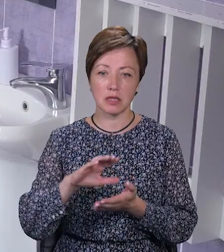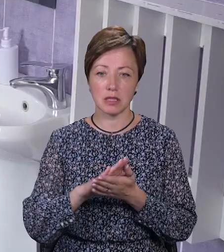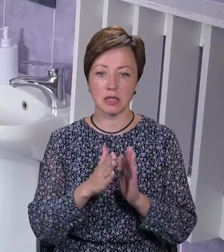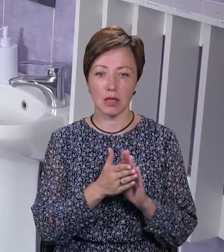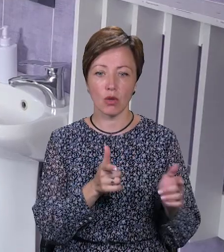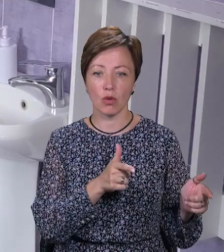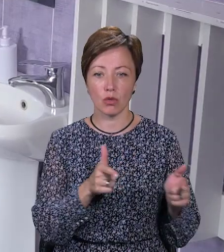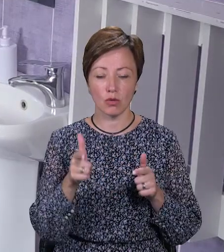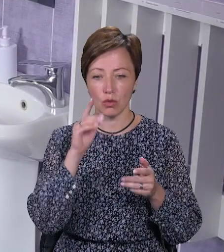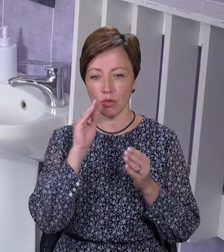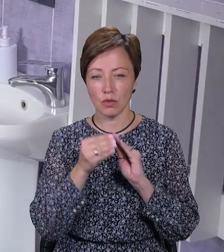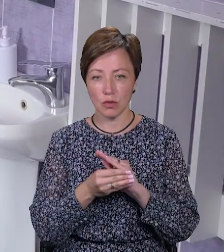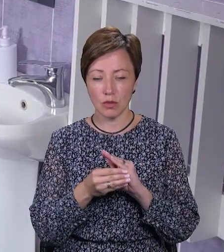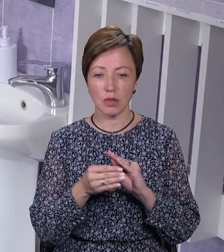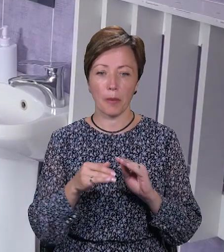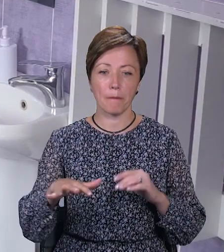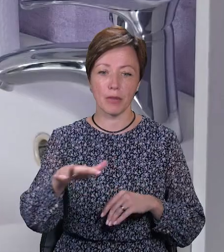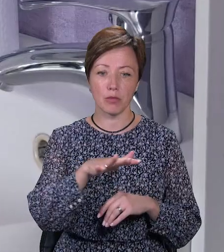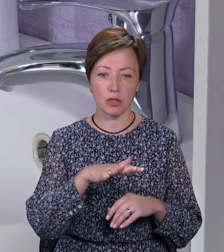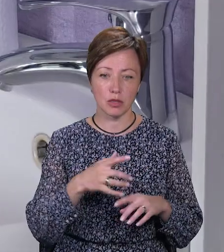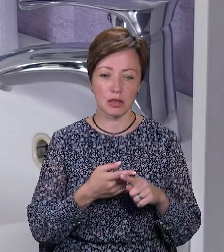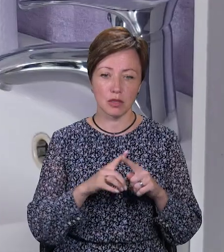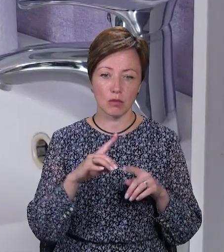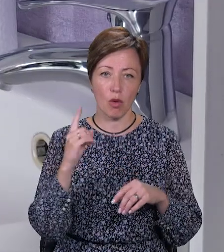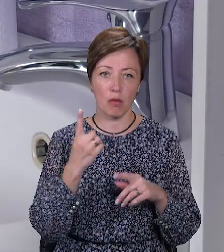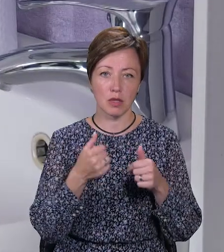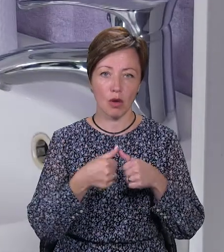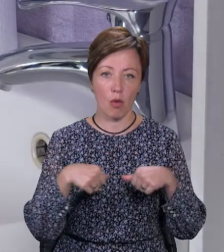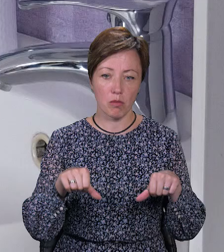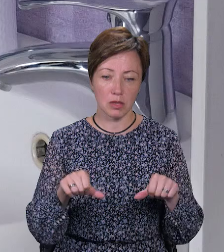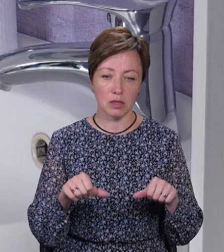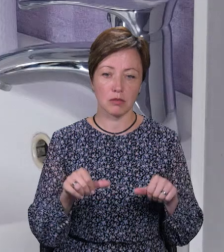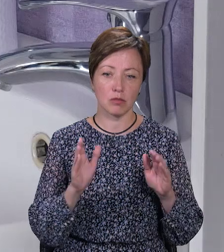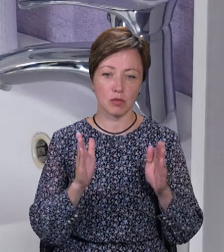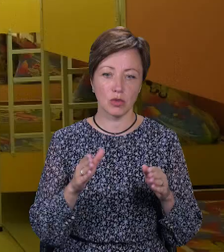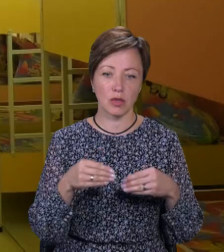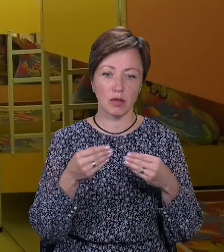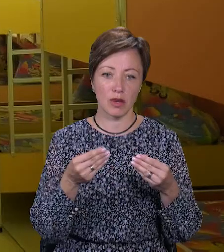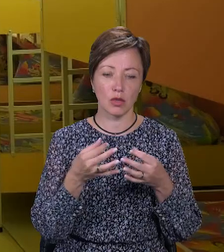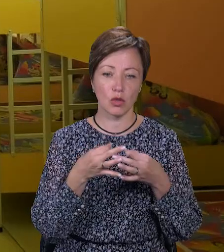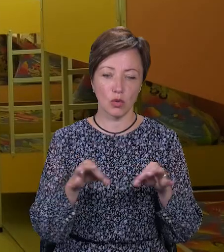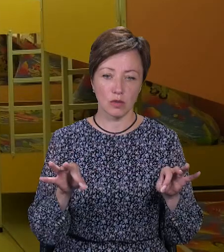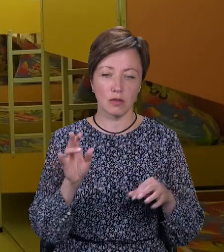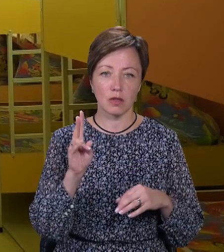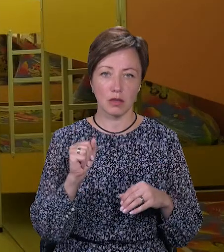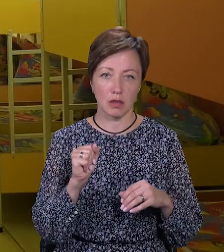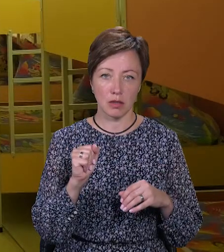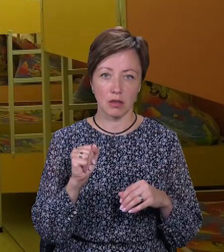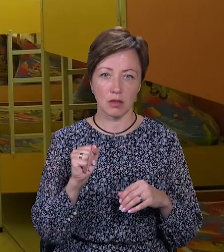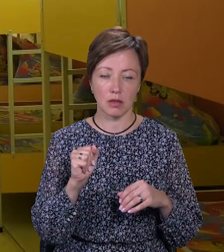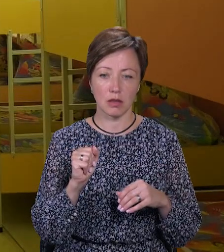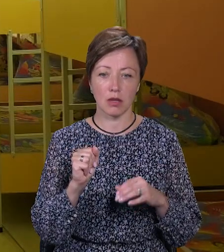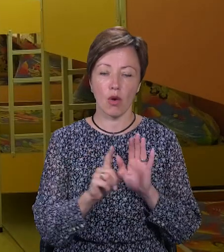готовності укриття, стан готовності приміщення. Це буде обласна комісія, яка буде давати дозвіл на чи